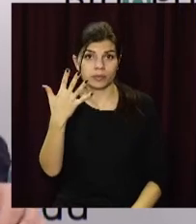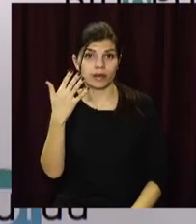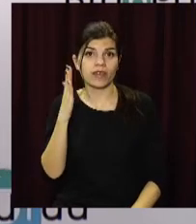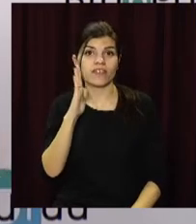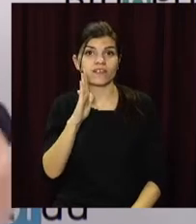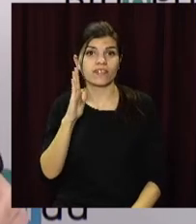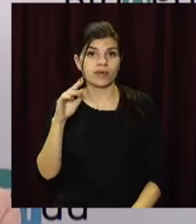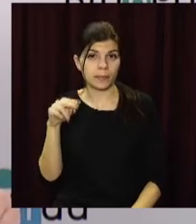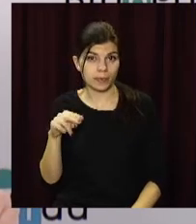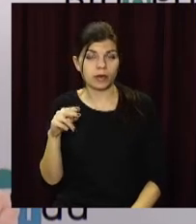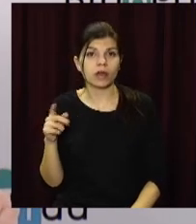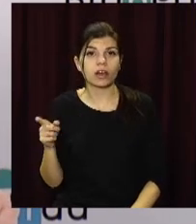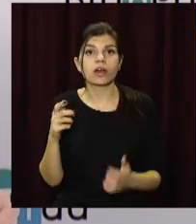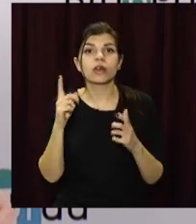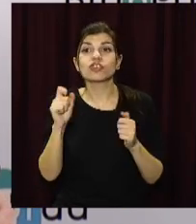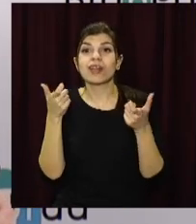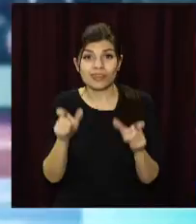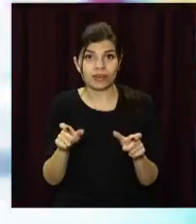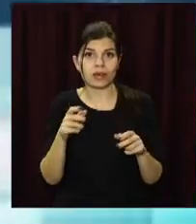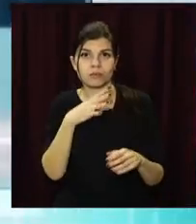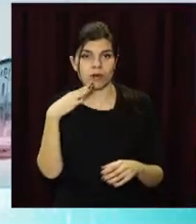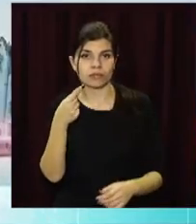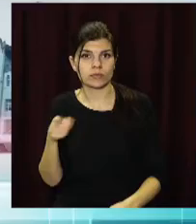тільки за рахунок введення локдаунів.